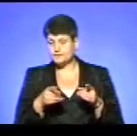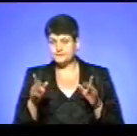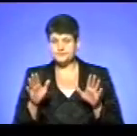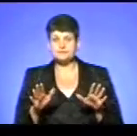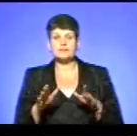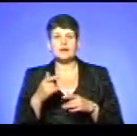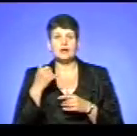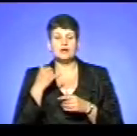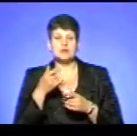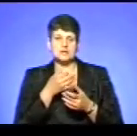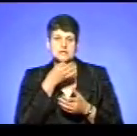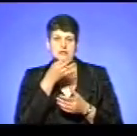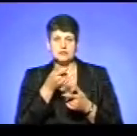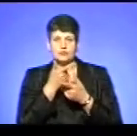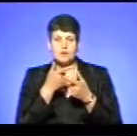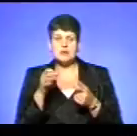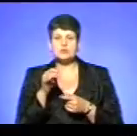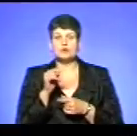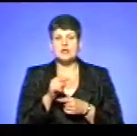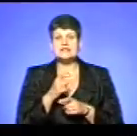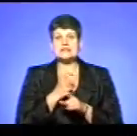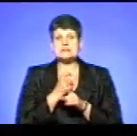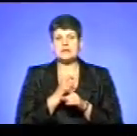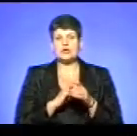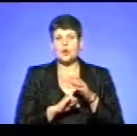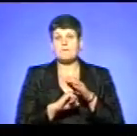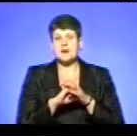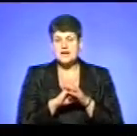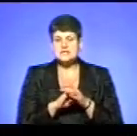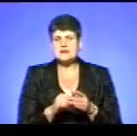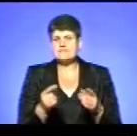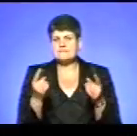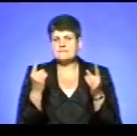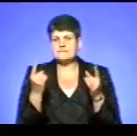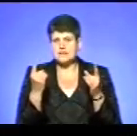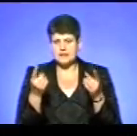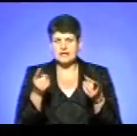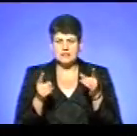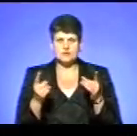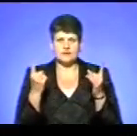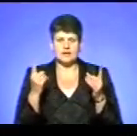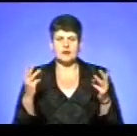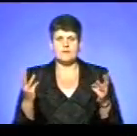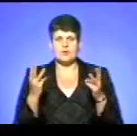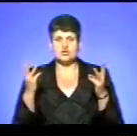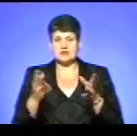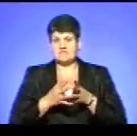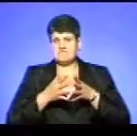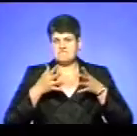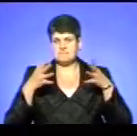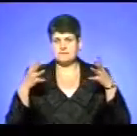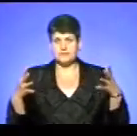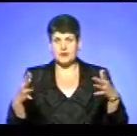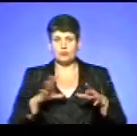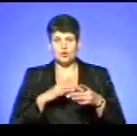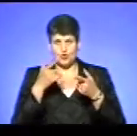повідомив інформацію про те, що на спиртобазі сталася дійсно пожежа і вона в великих масштабів. Було